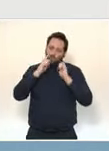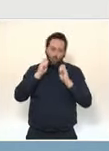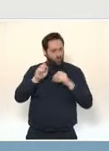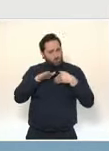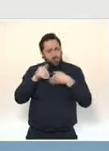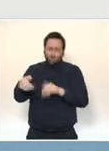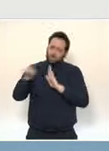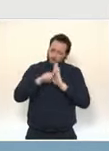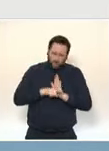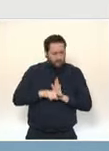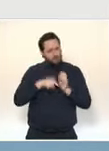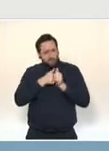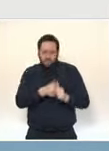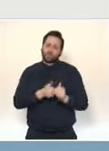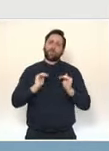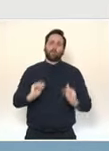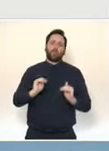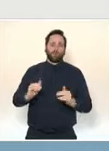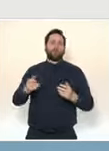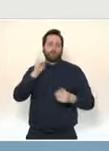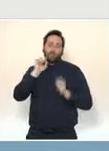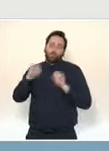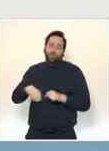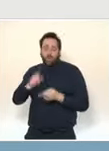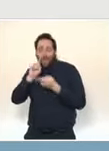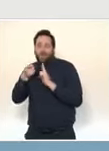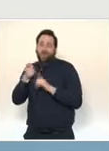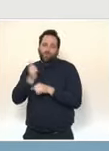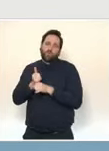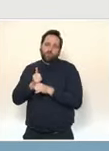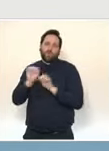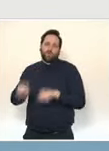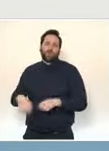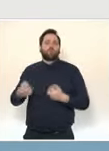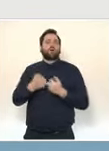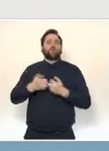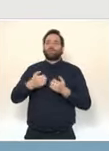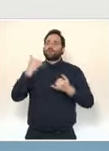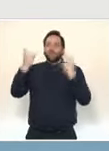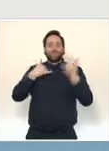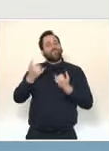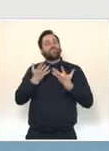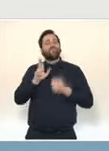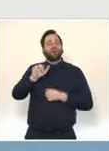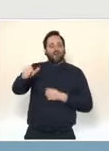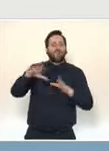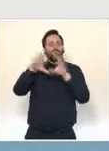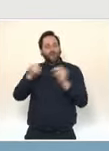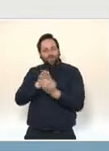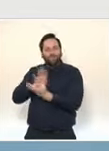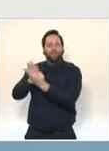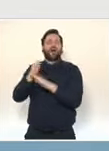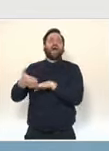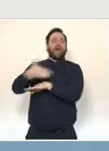achetez une boîte d'autotests en pharmacie, que vous vous réunissez entre amis, que tout le monde se teste, que vous êtes négatif, sans doute, le risque est-il